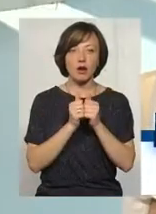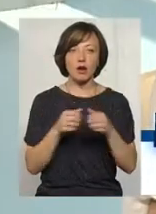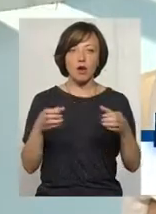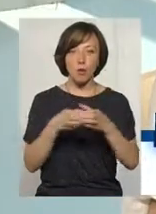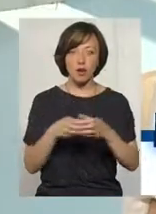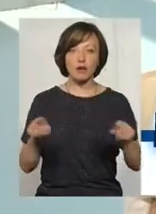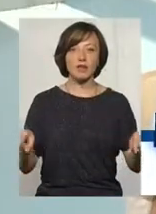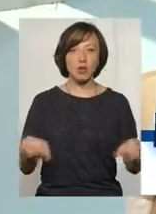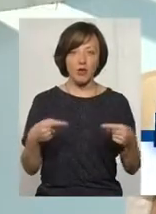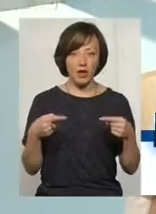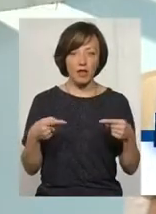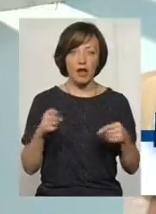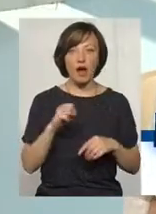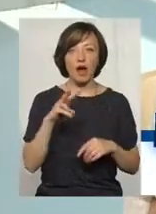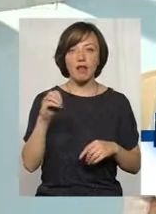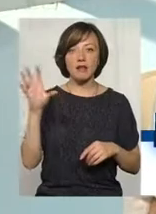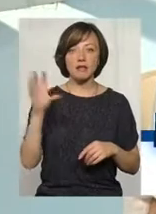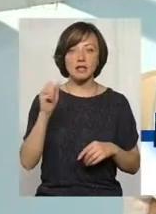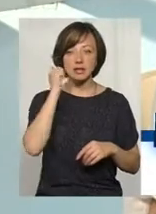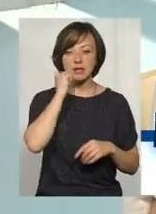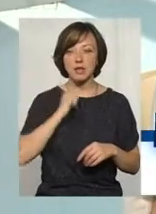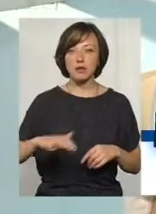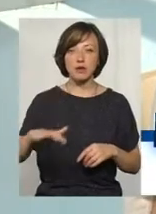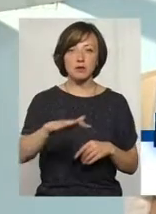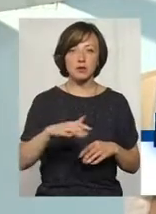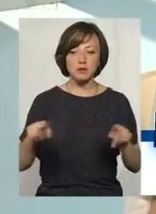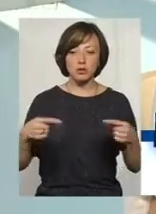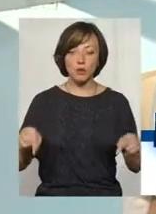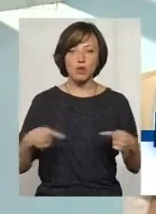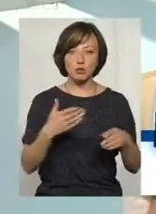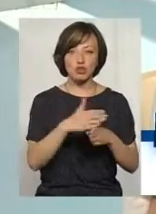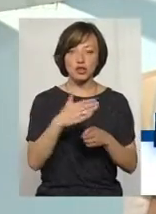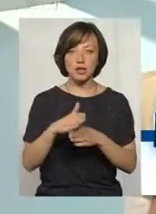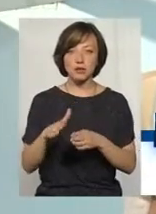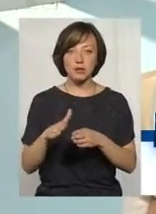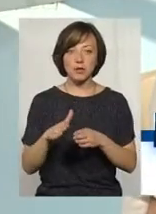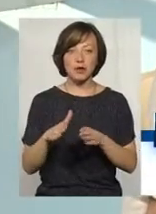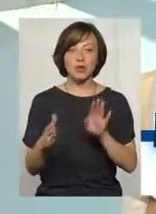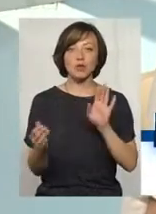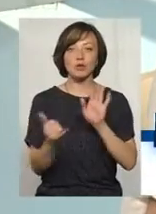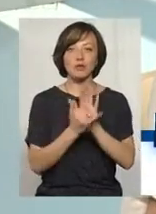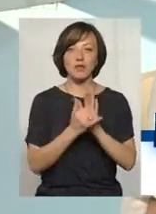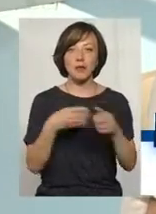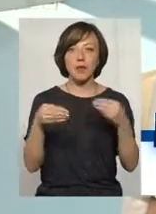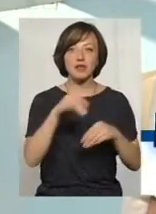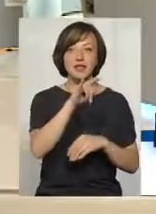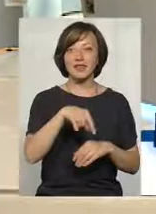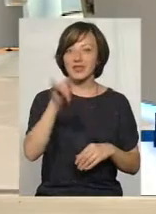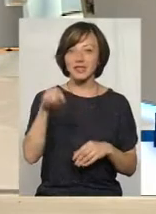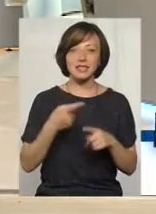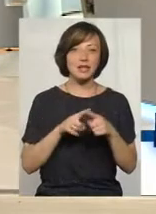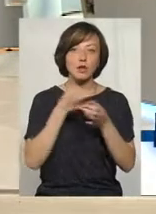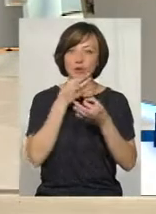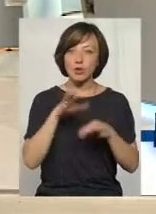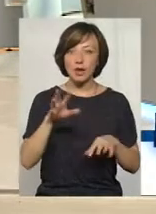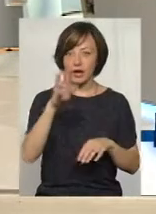відновили практично. Але в це старе приміщення, навіть з відновленими частинами, поставили пластикові вікна. Ви розумієте, це в будь-якій